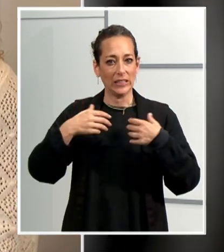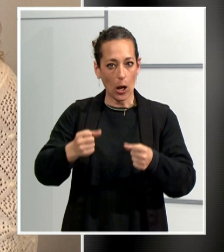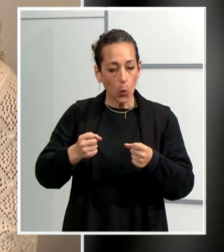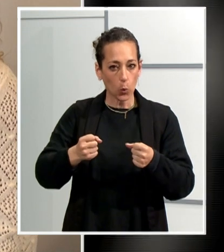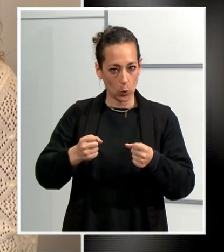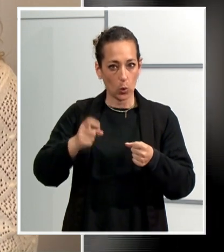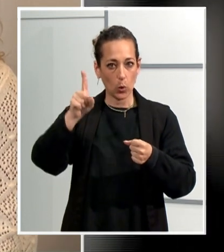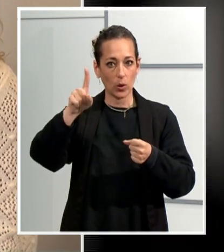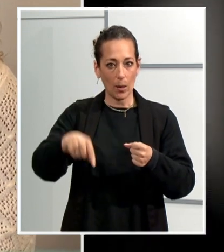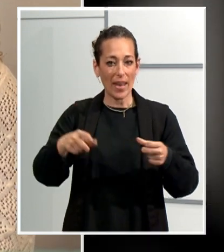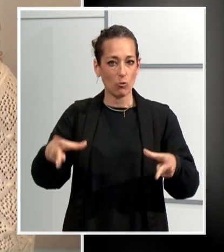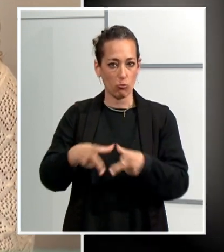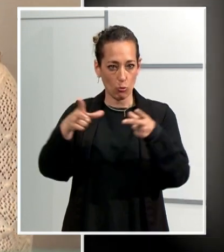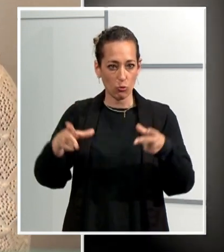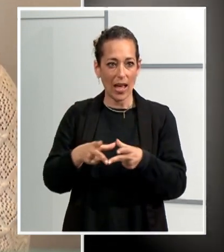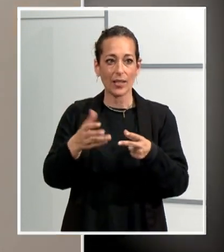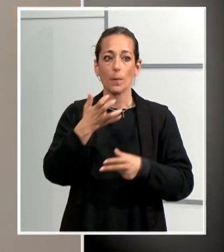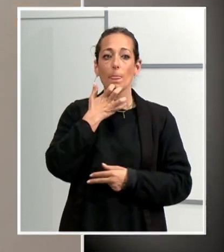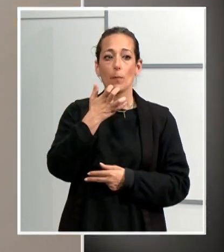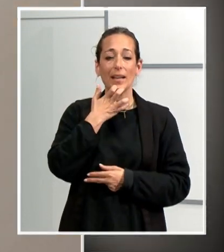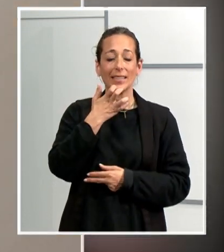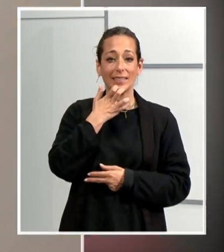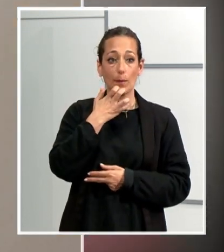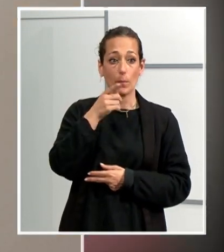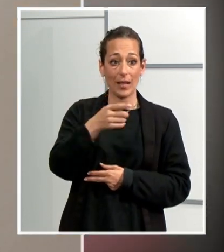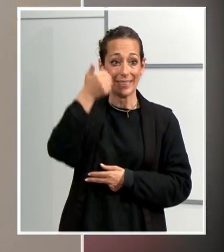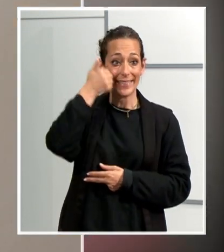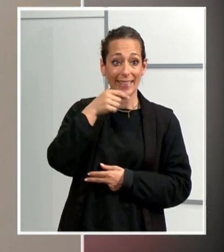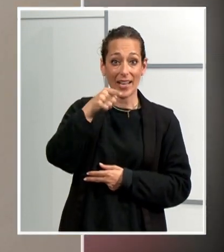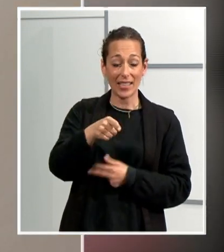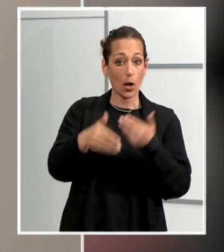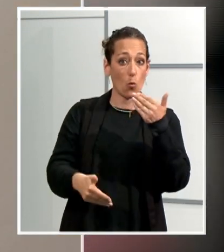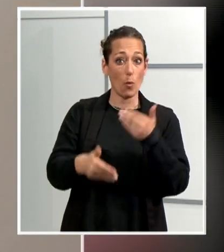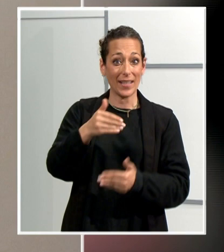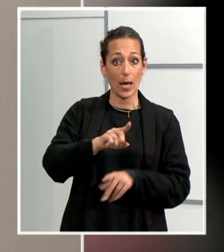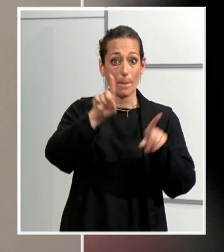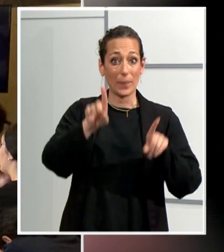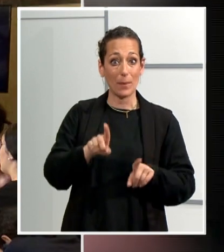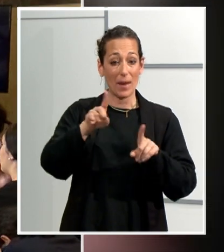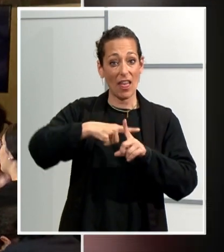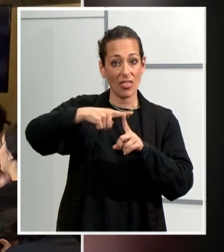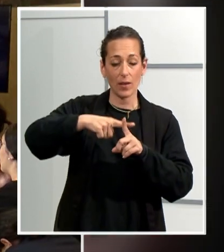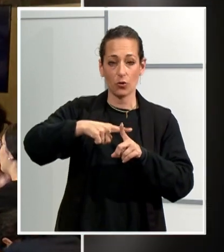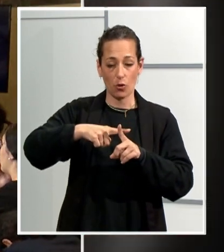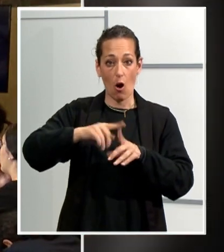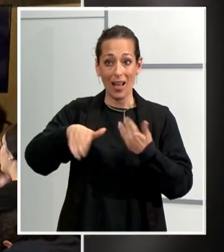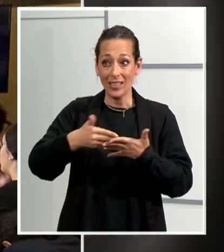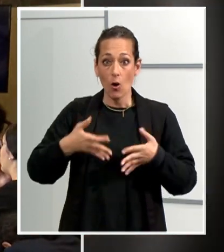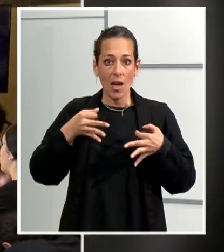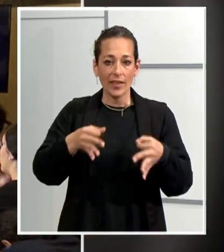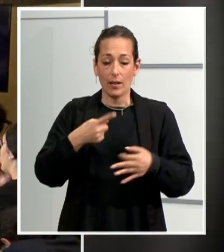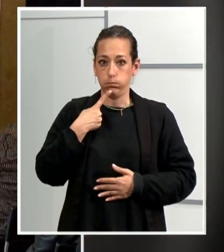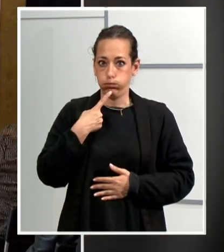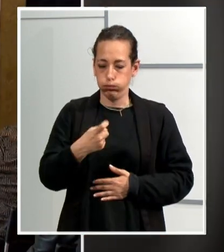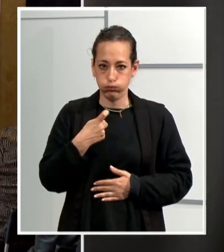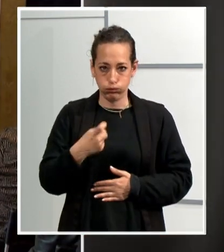terrasenca que va debutar amb 14 anys a la primera divisió ha assenyalat que no ha estat fàcil arribar on ha arribat. Corredera creu que el futbol